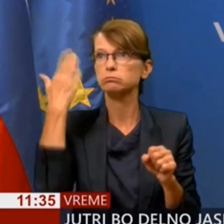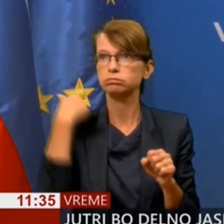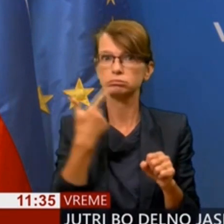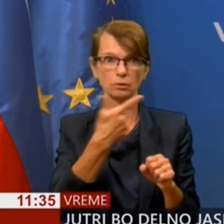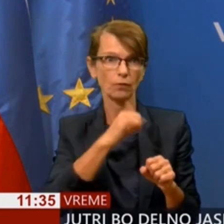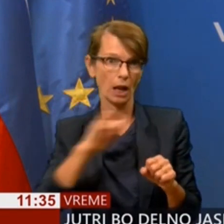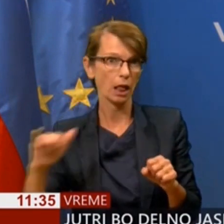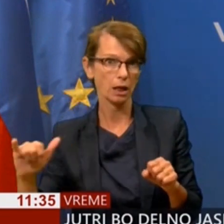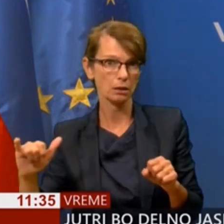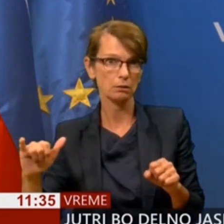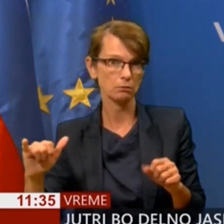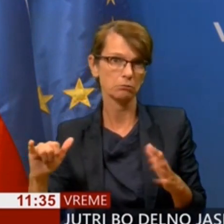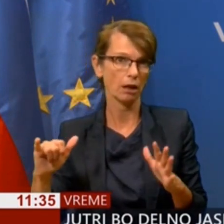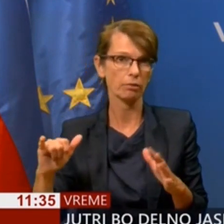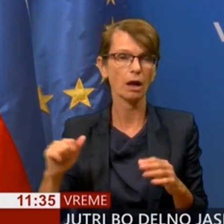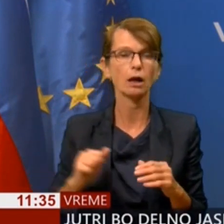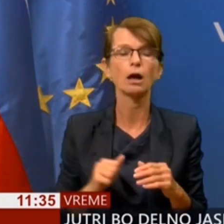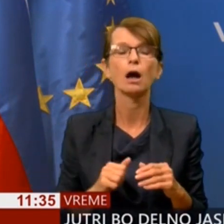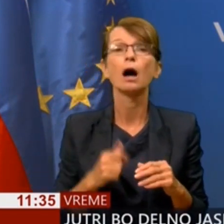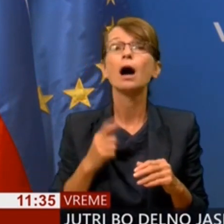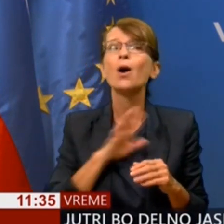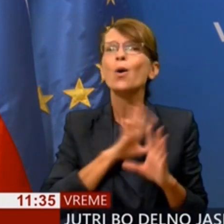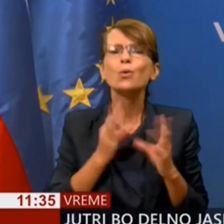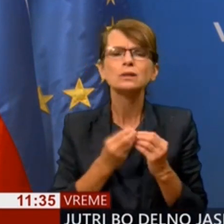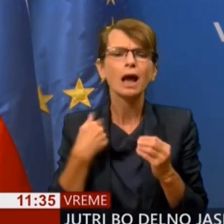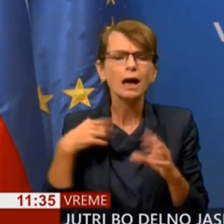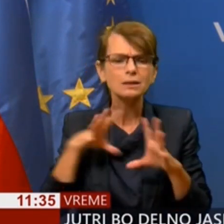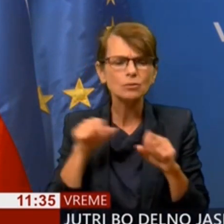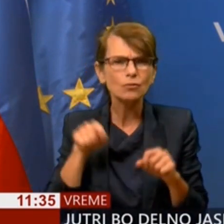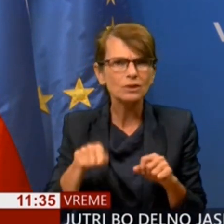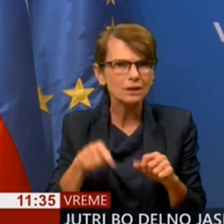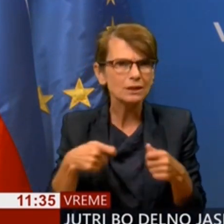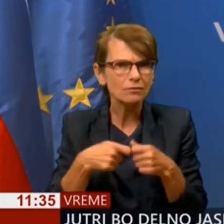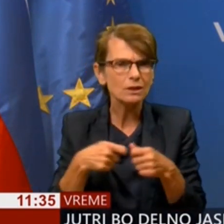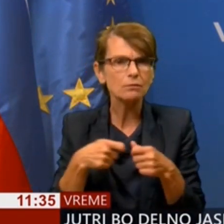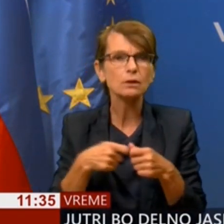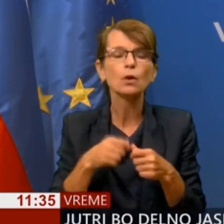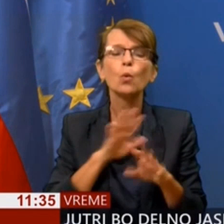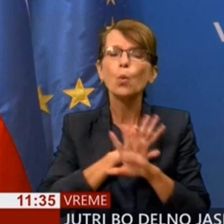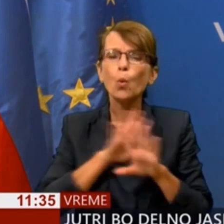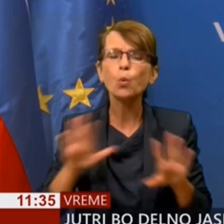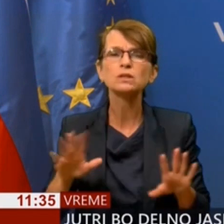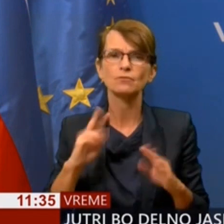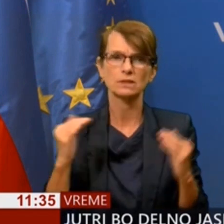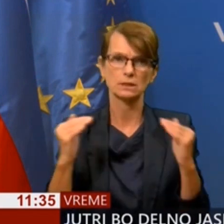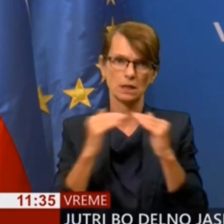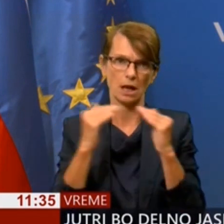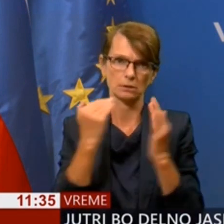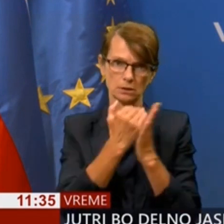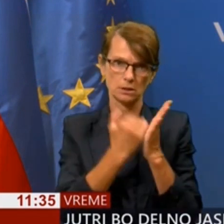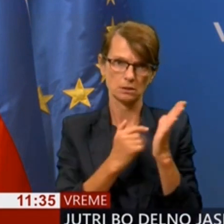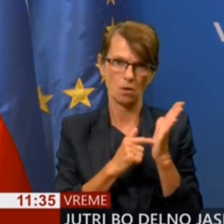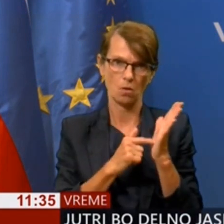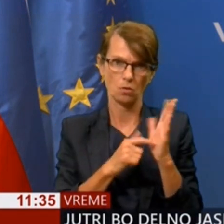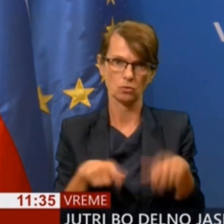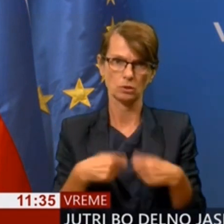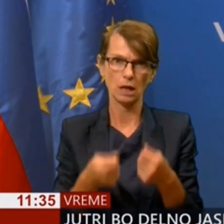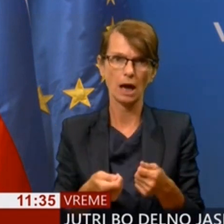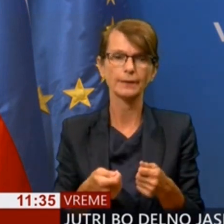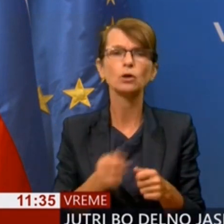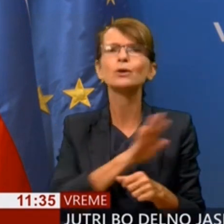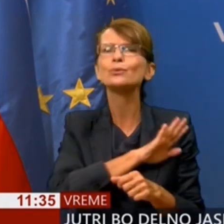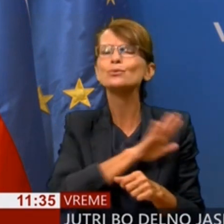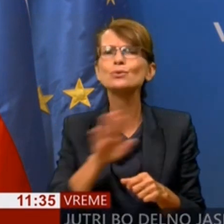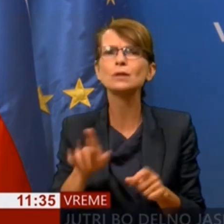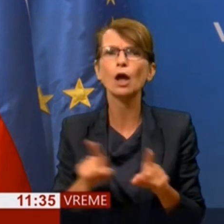nazaj ali nekaj takega, vse, kar sem storil v tej zvezi, sem storil skladno z zakonodajo in skladno z tem, kar je predvideno